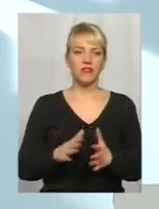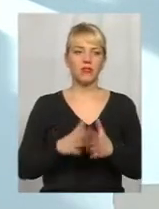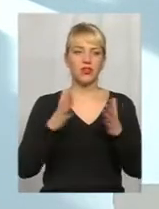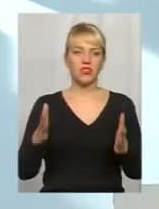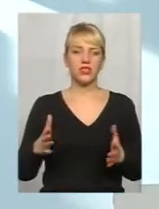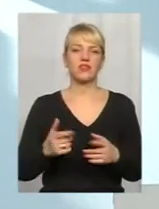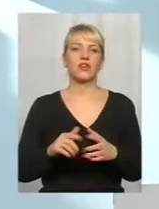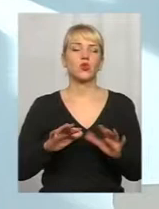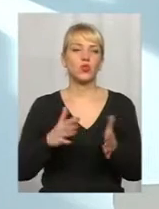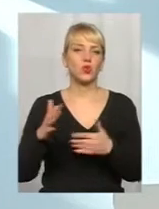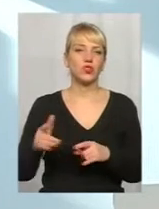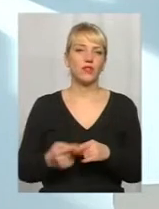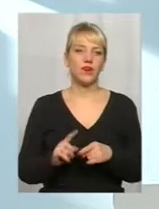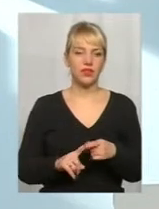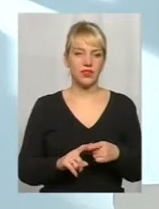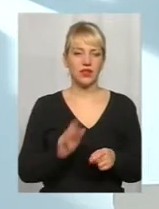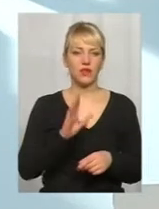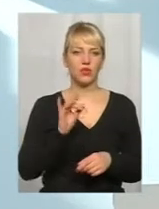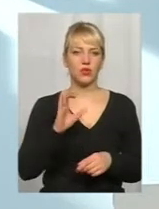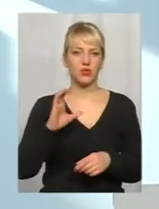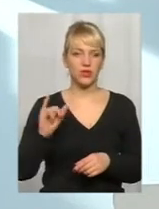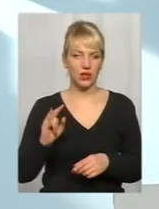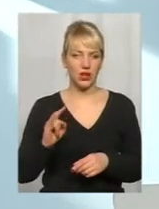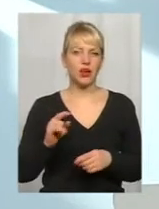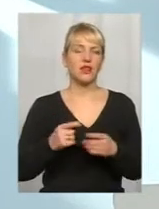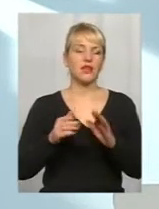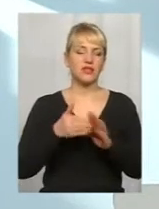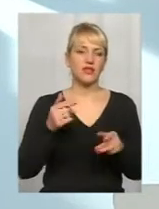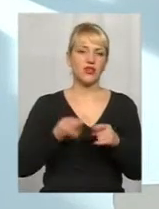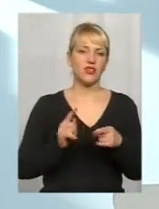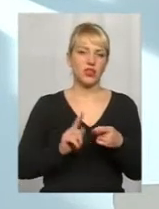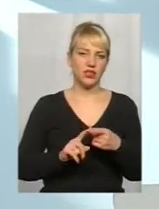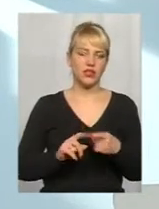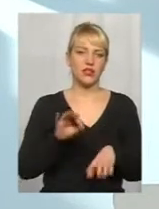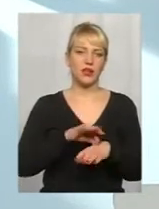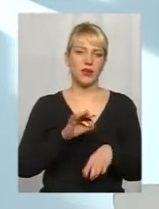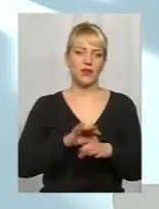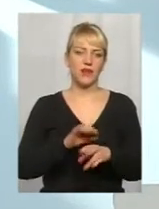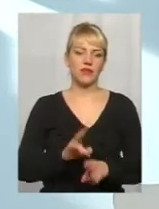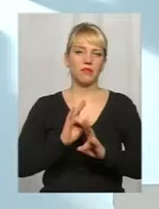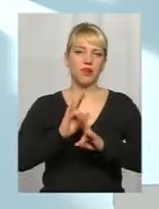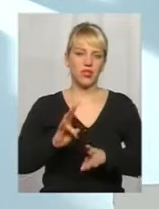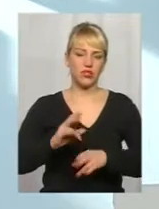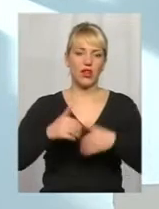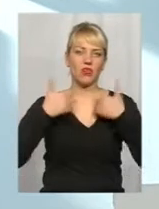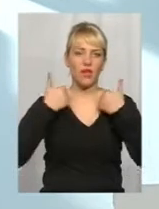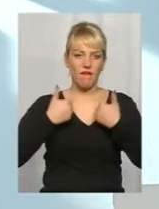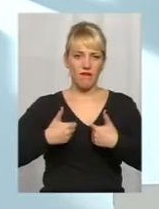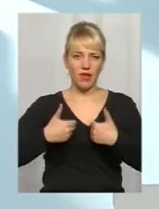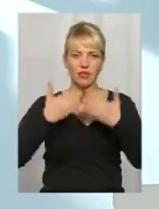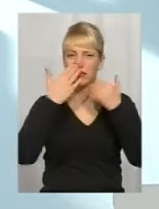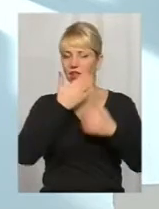случаев ці віруси, відзуваючі ці заболевання, поражають верхні дыхательні пути,